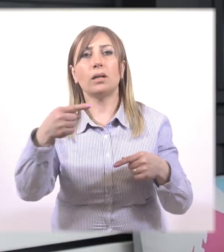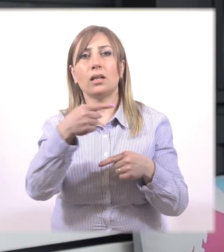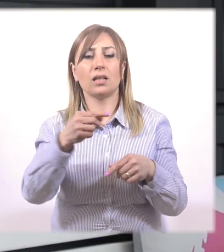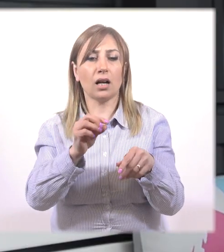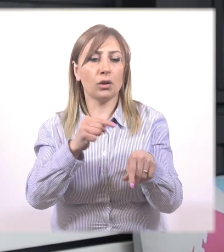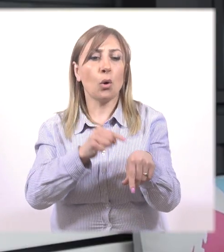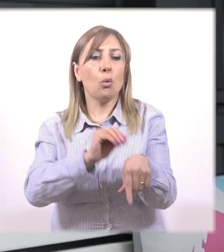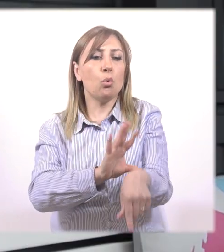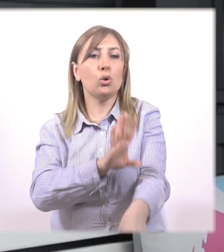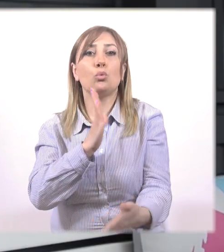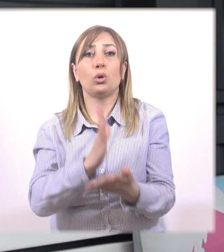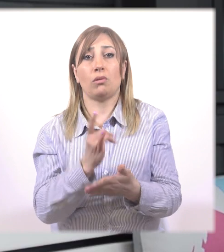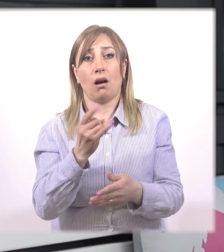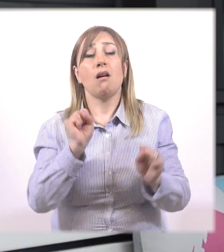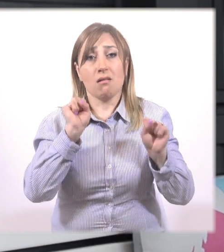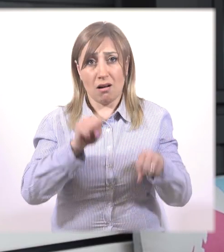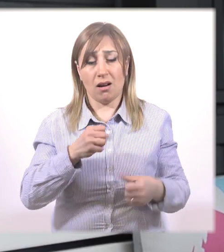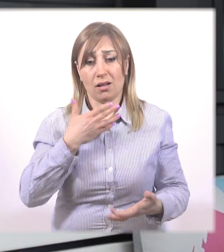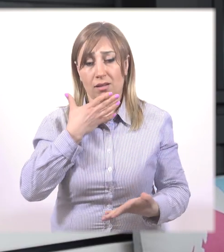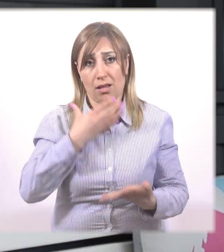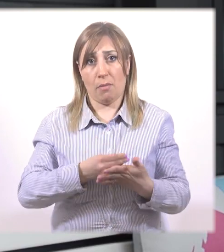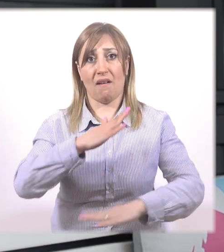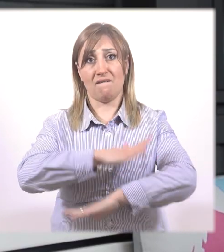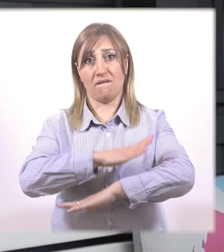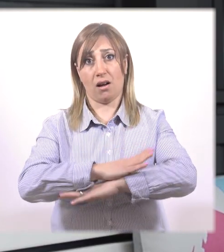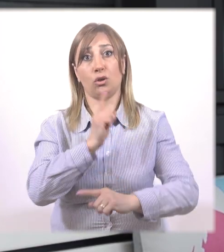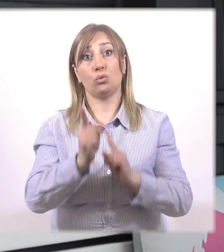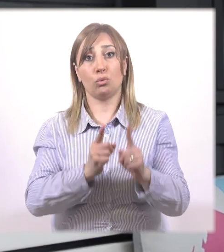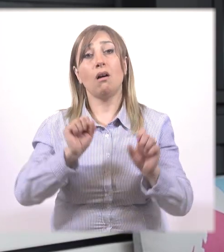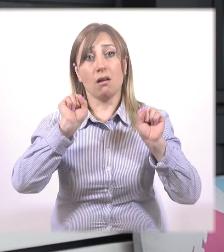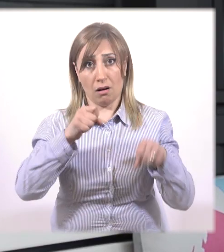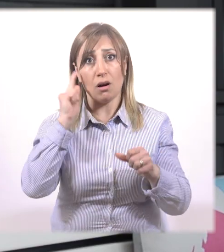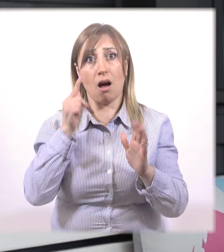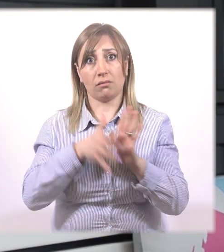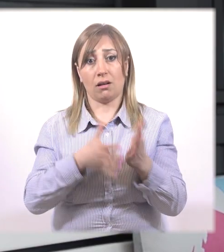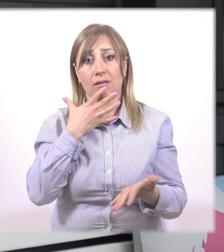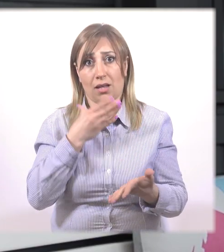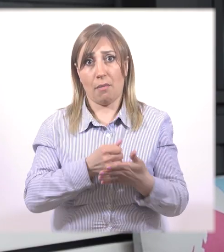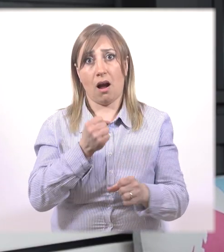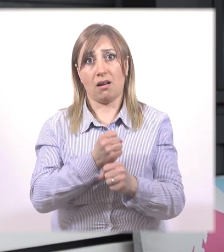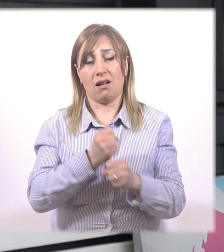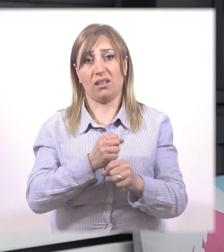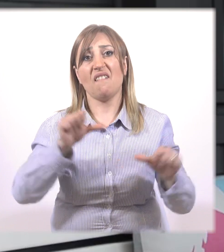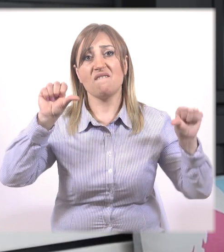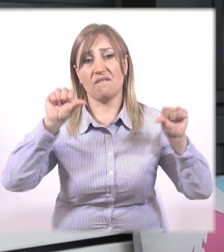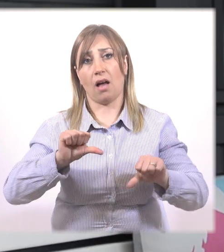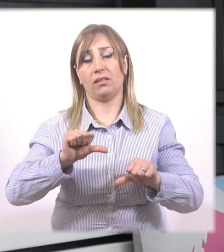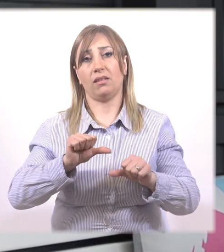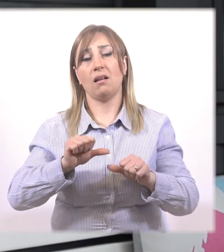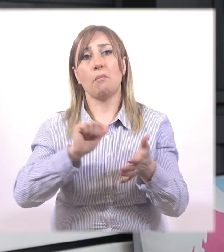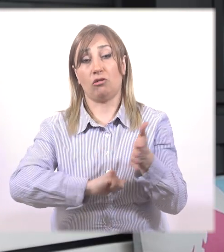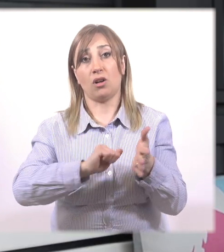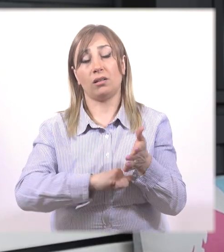բացեսական հույզեր ունեցող երեխան, կարող է աշխատել սեպական վարքը շտկելու ուղությամբ։ Կարող է հասկանալ սեպական արարքի